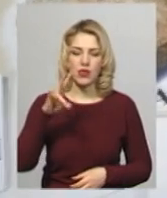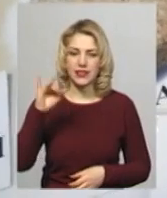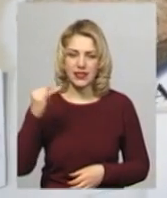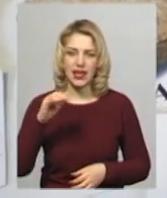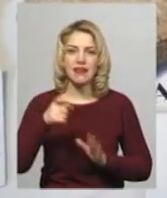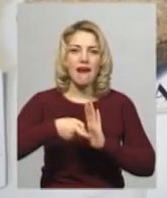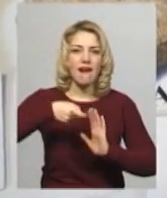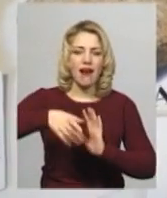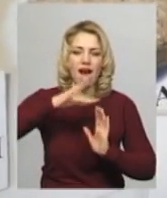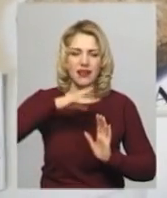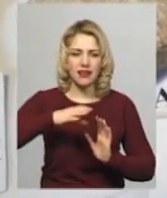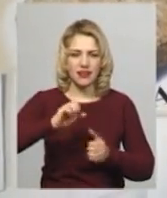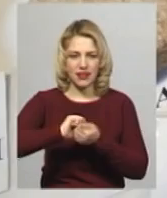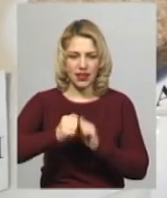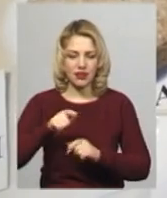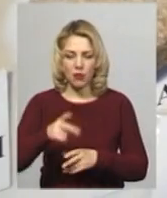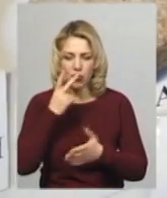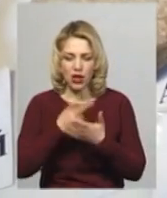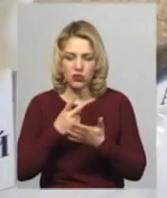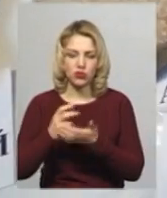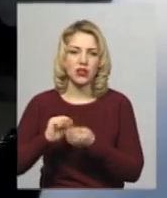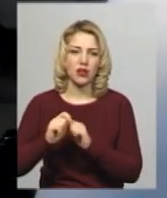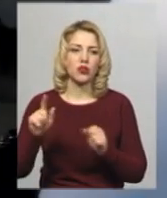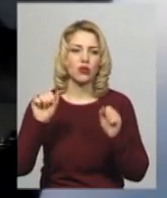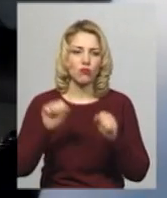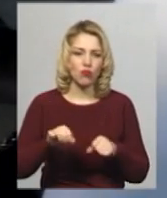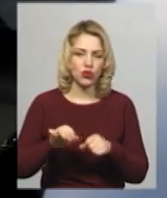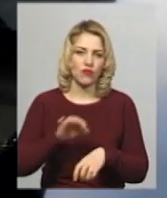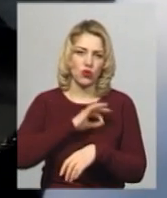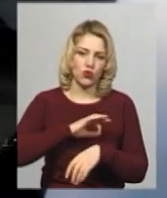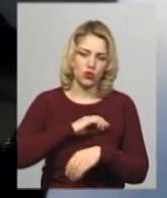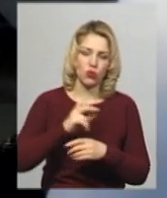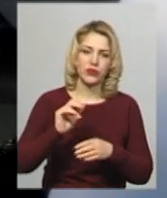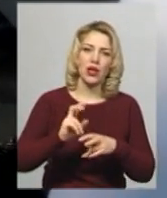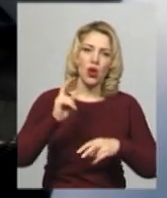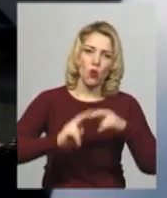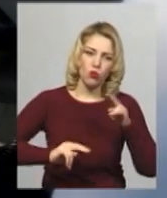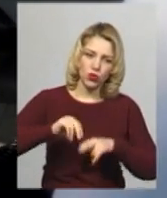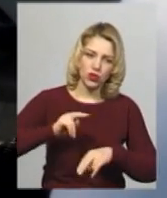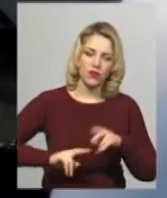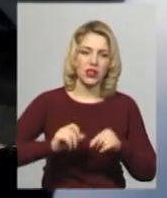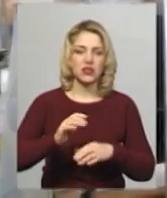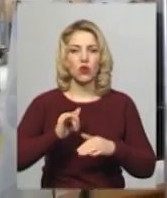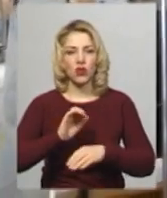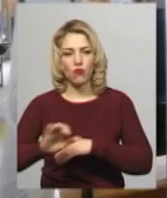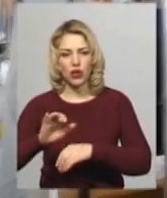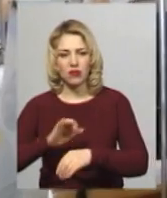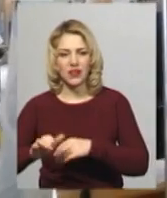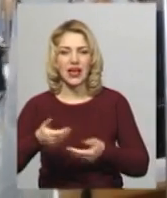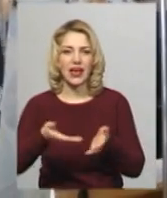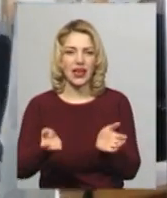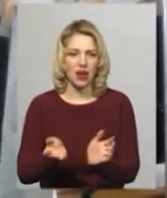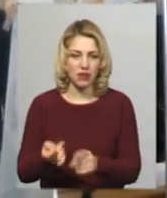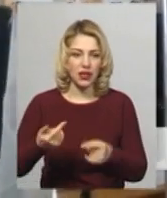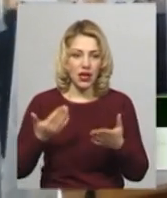Його директор із колегами презентує породи каменю і глини, які можна використовувати в будівництві, оздоблені будівель та виготовлені кераміки. Якщо на